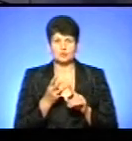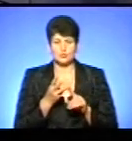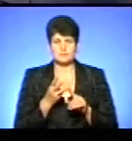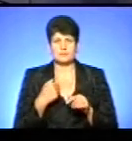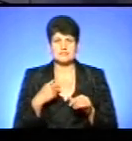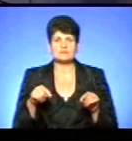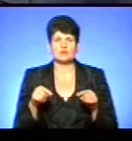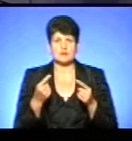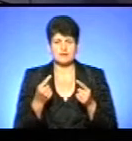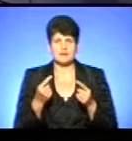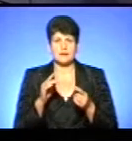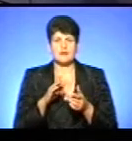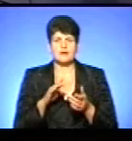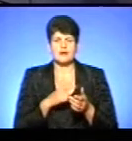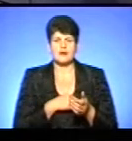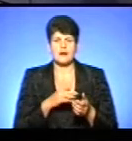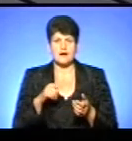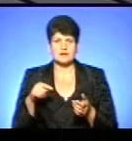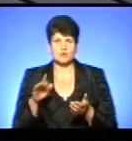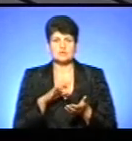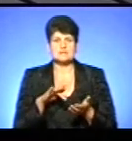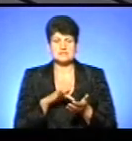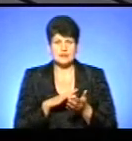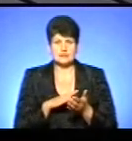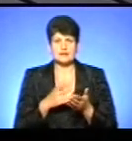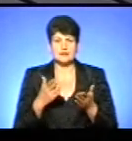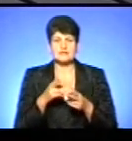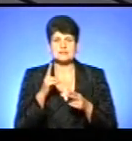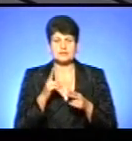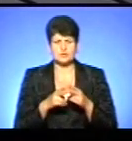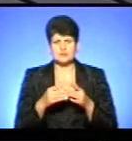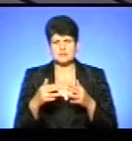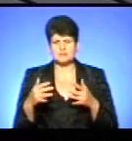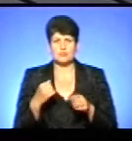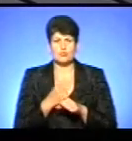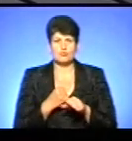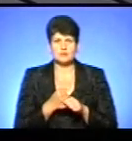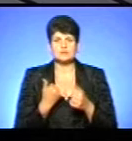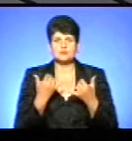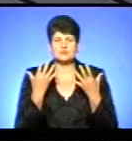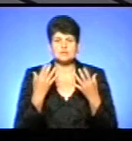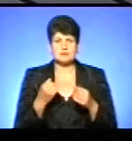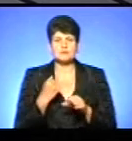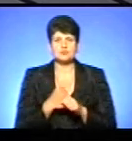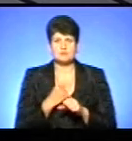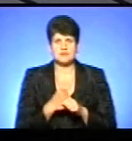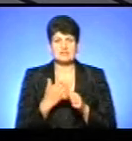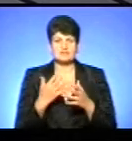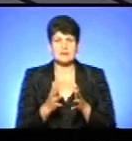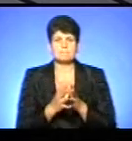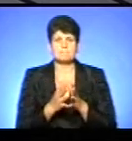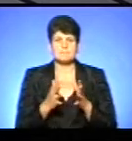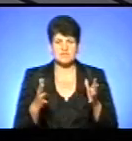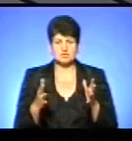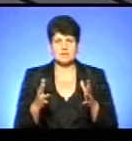створили кардіоцентр, який там, звичайно, ще закінчуються деякі роботи, але вже на сьогоднішній день ми зробили більше як